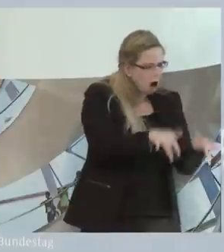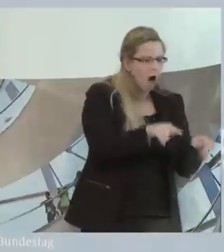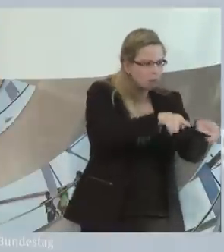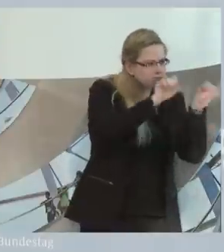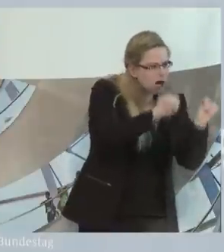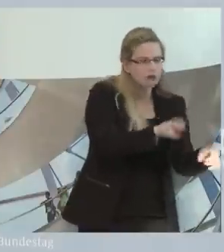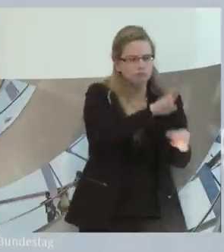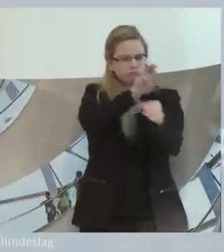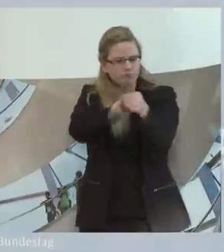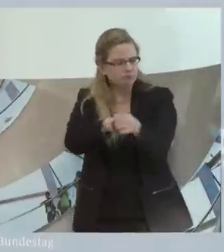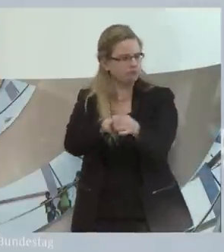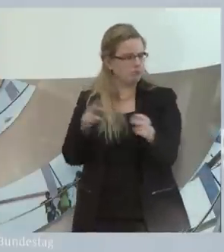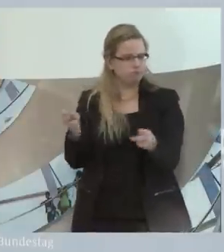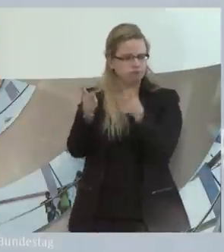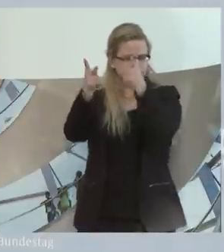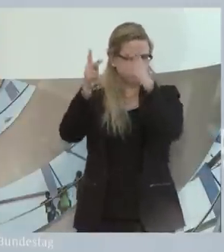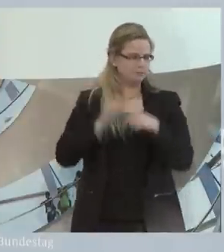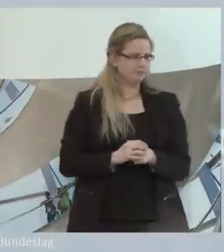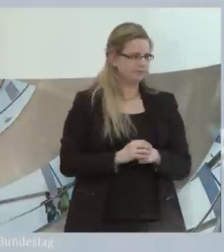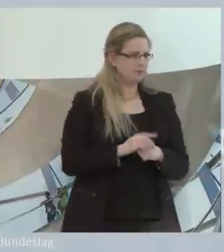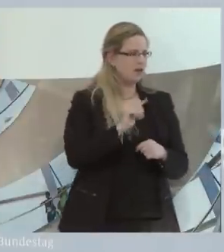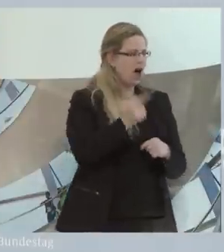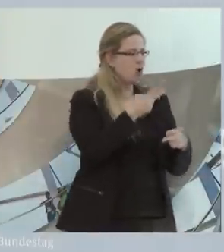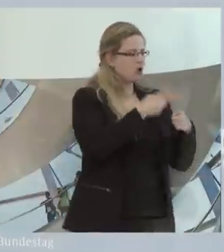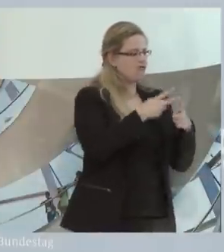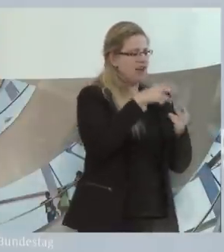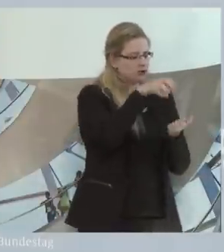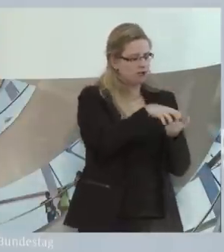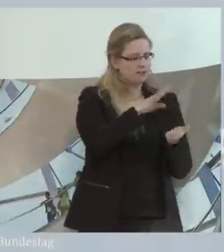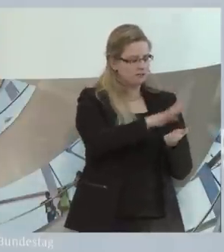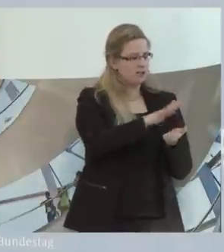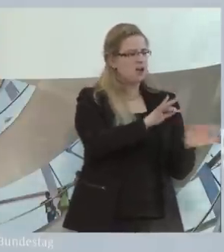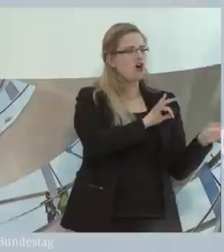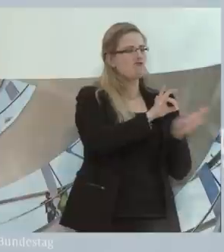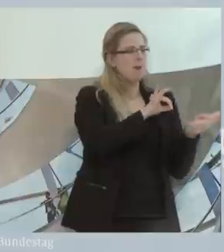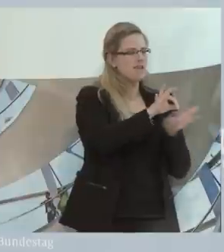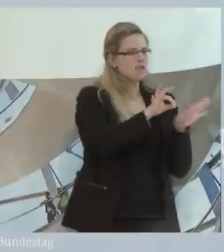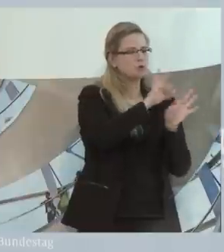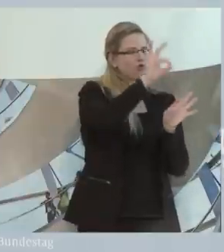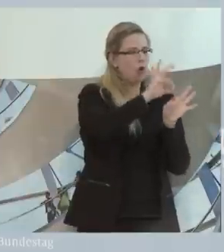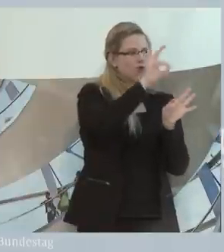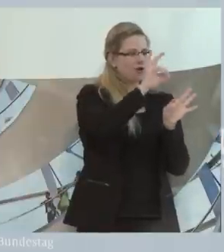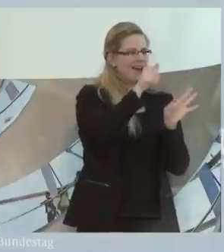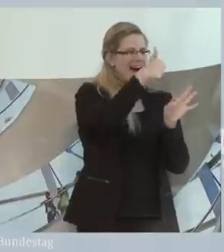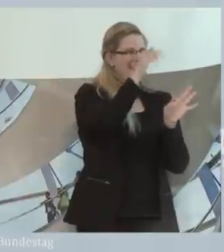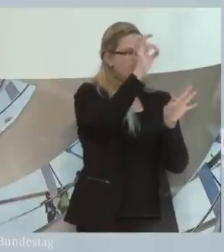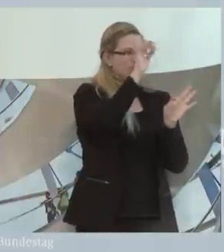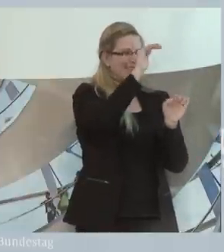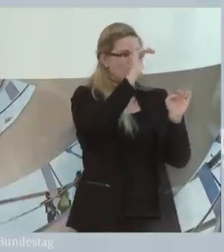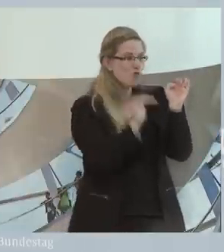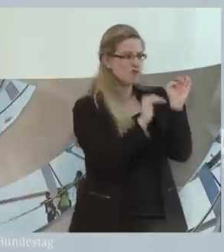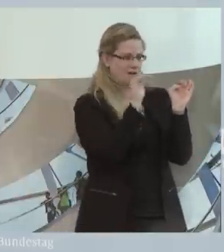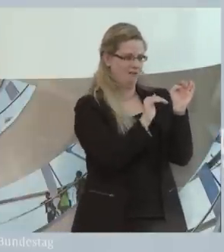Die Vermittlungsquote der Werkstätten in reguläre Betriebe ist bundesweit unter einem Prozent. Wie lässt sich der